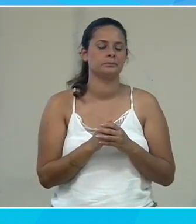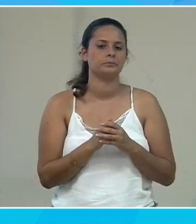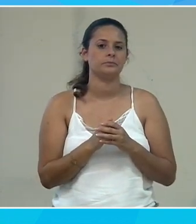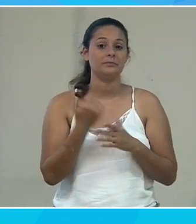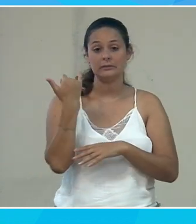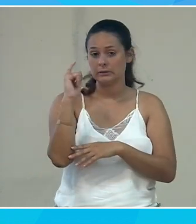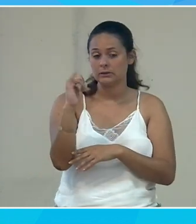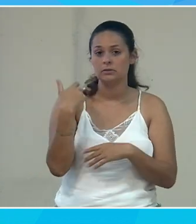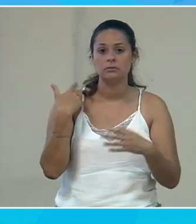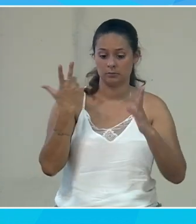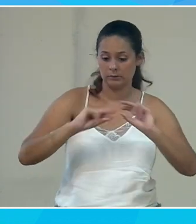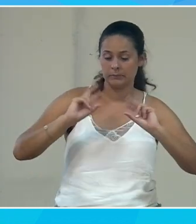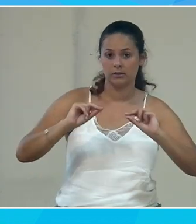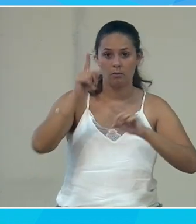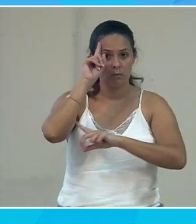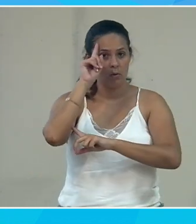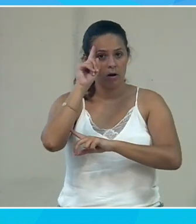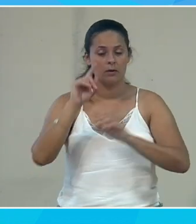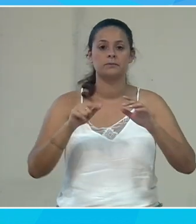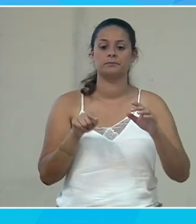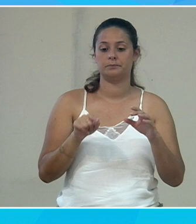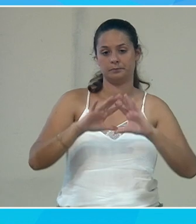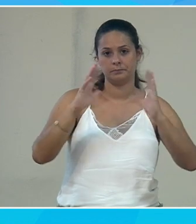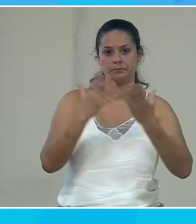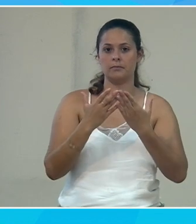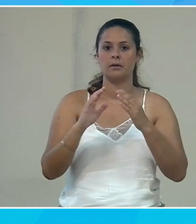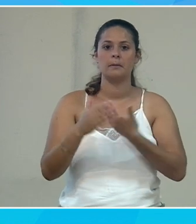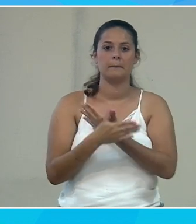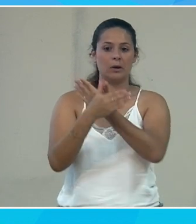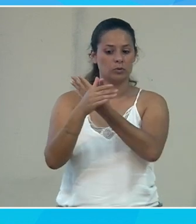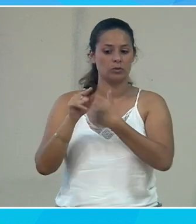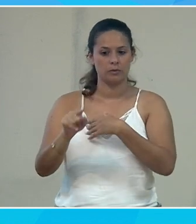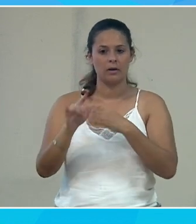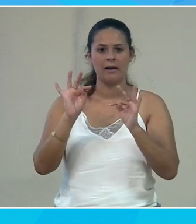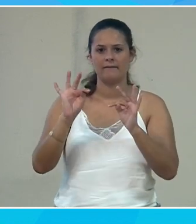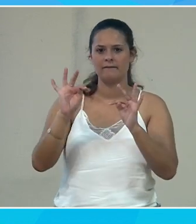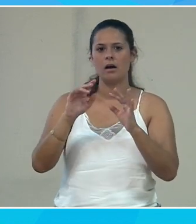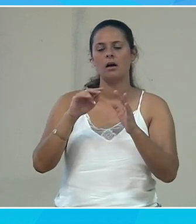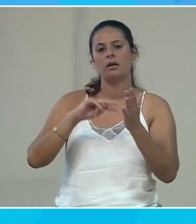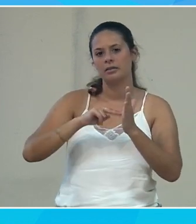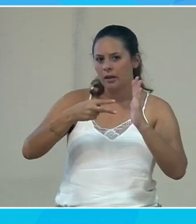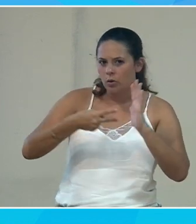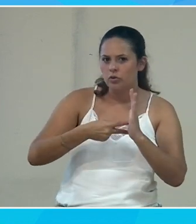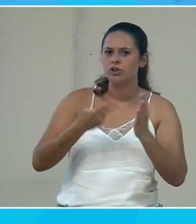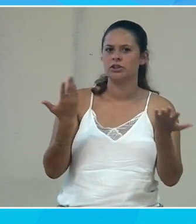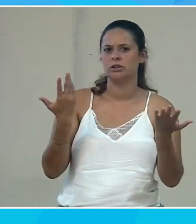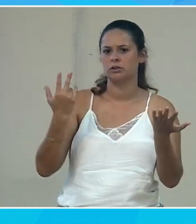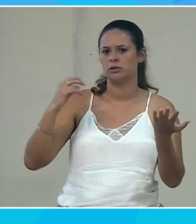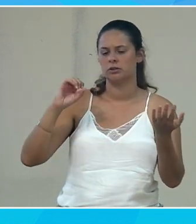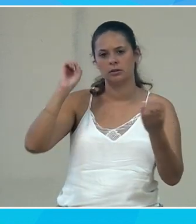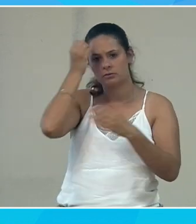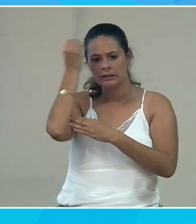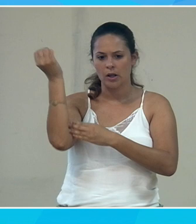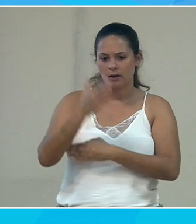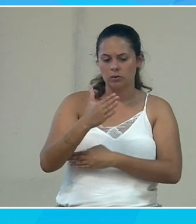Alors si j'explique aussi pourquoi, on est Microsoft, une entreprise de tech. Donc quelque part, l'innovation, c'est un sujet qui est